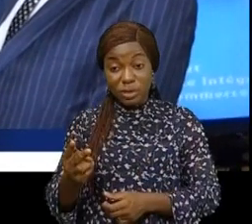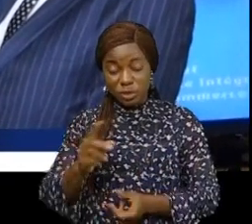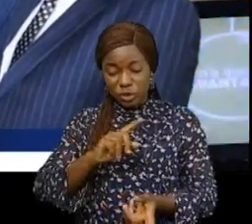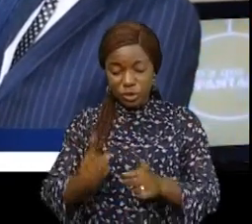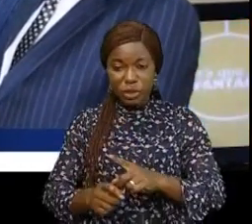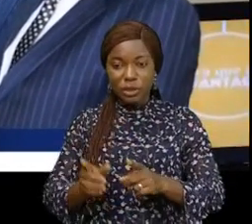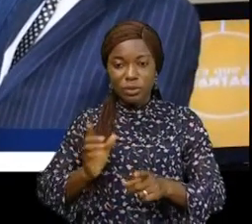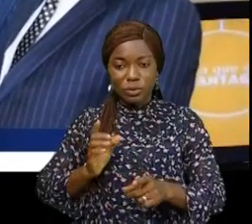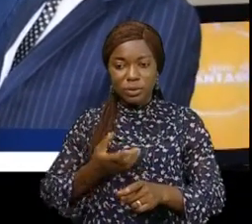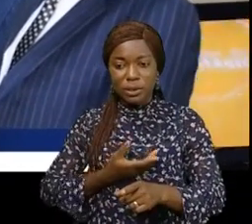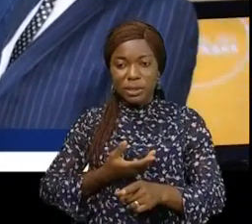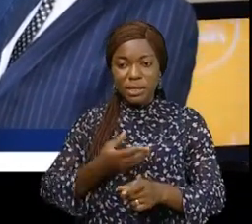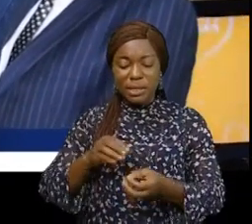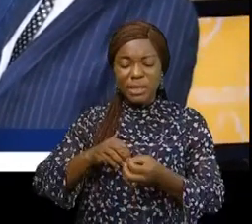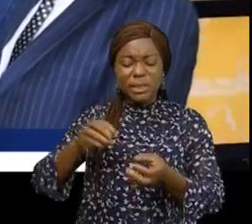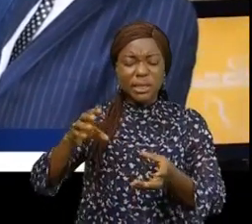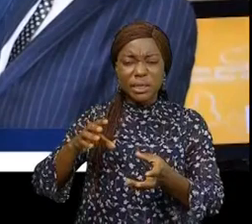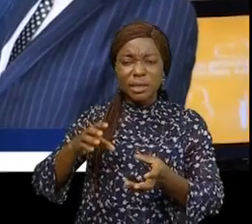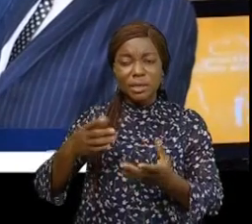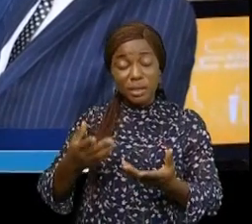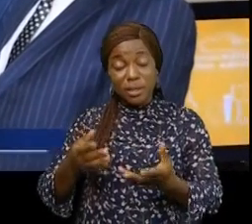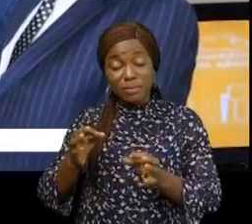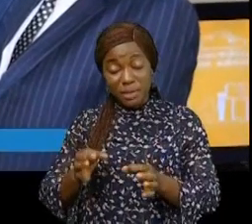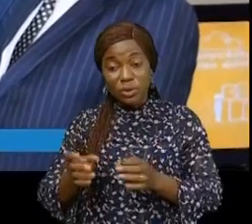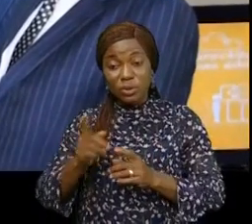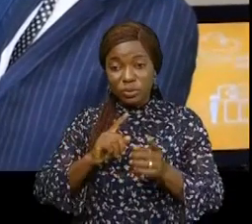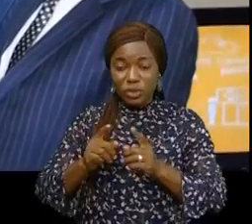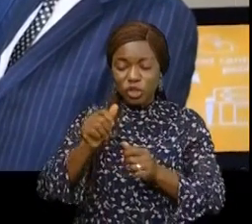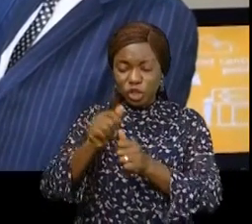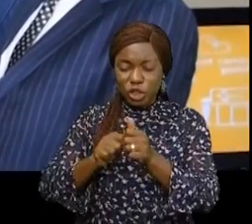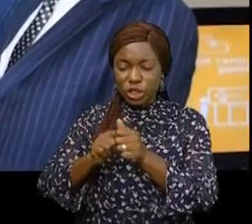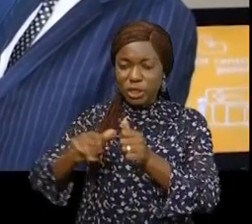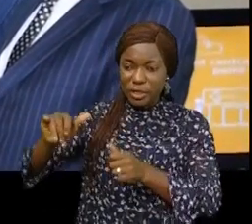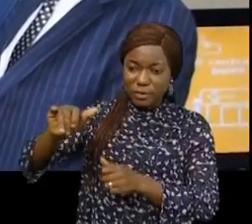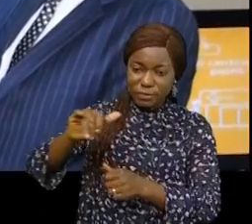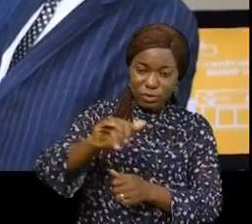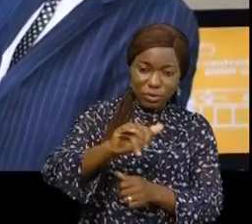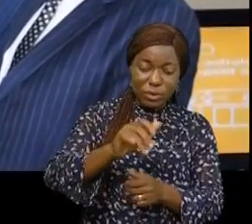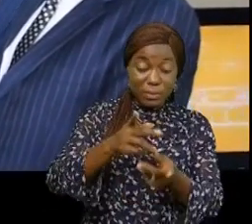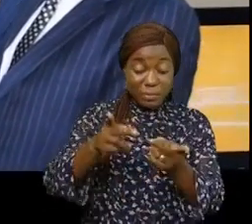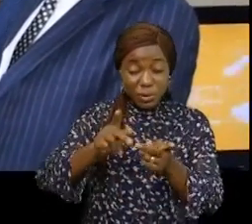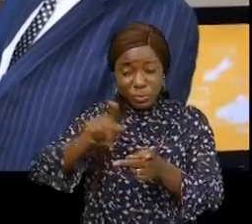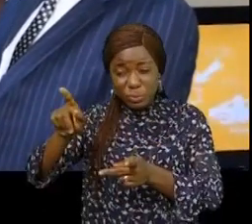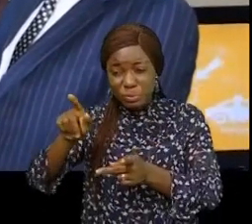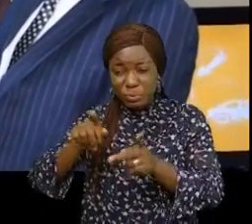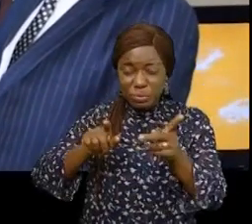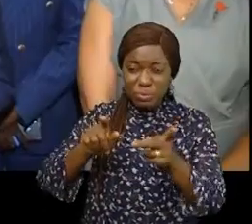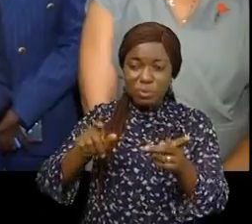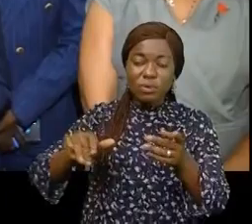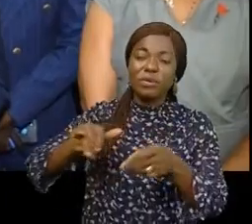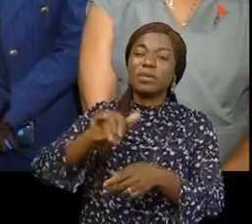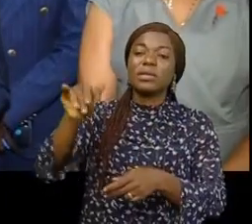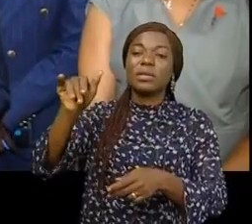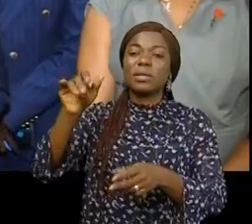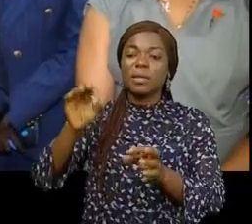notre prix. On a tenu compte des spécificités de chaque avion, de chaque destination, donc ça sera quelque chose de positif.